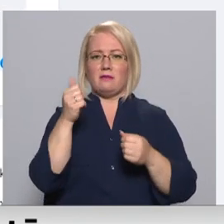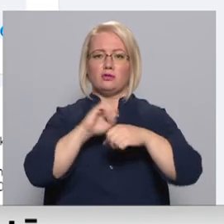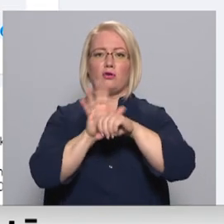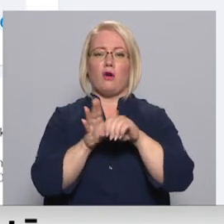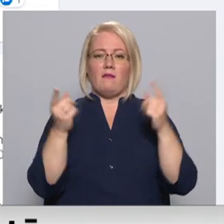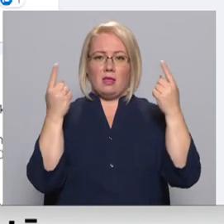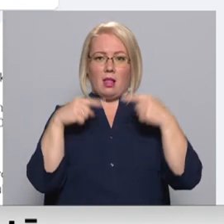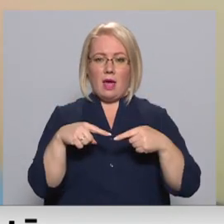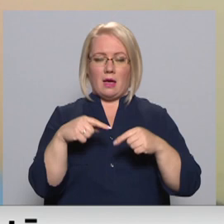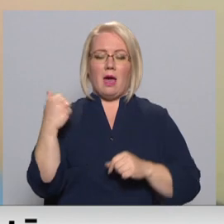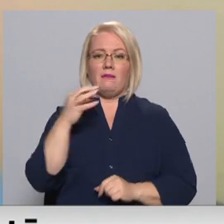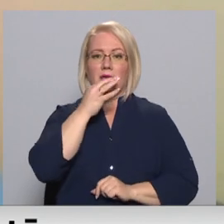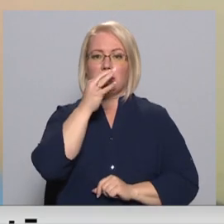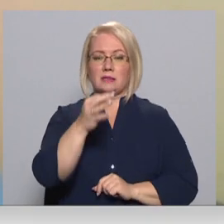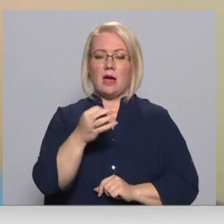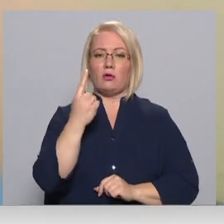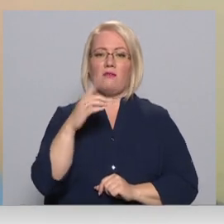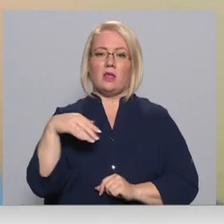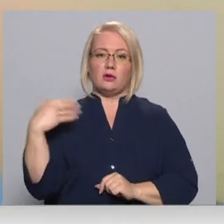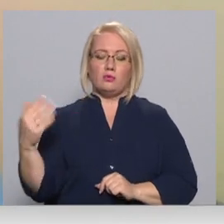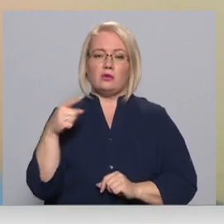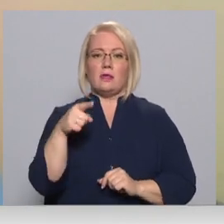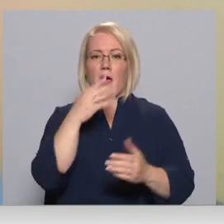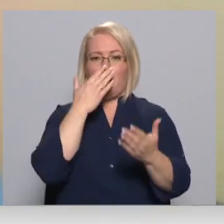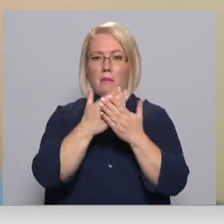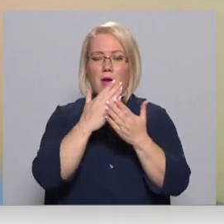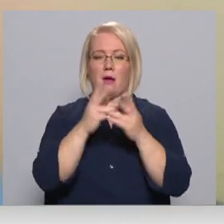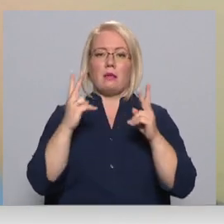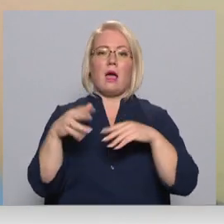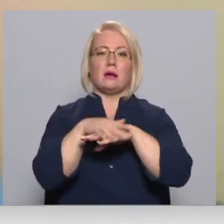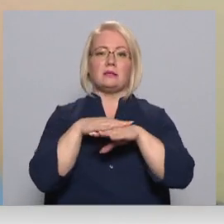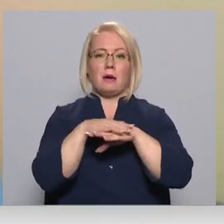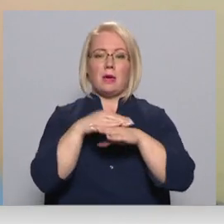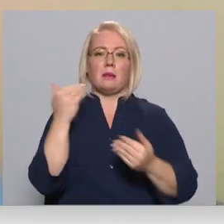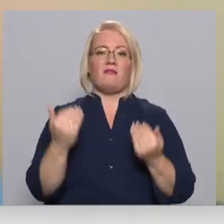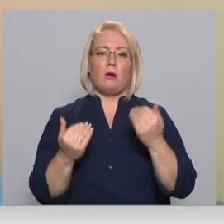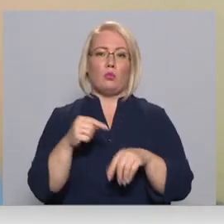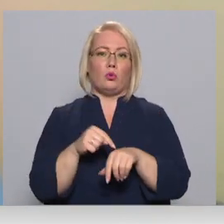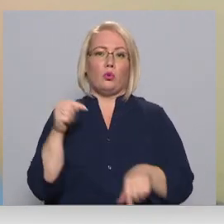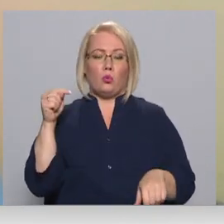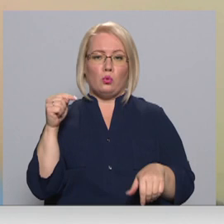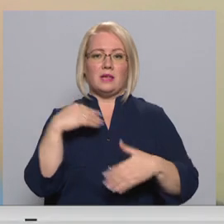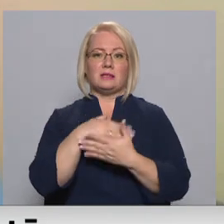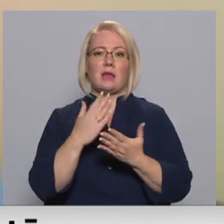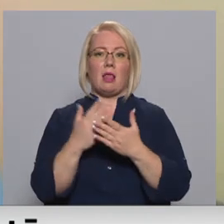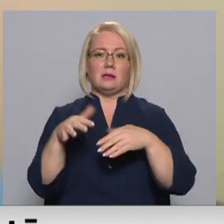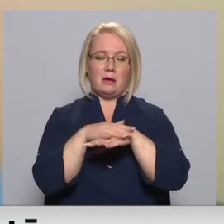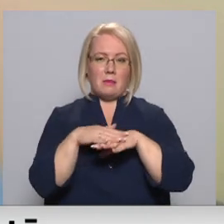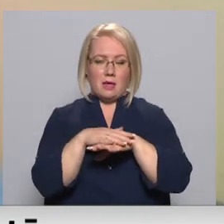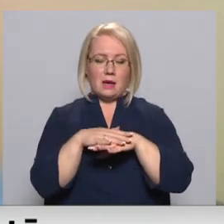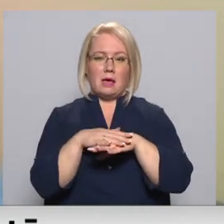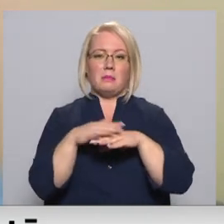No vienas puses tā ļoti labi atspoguļo, kā sabiedrība šobrīd varbūt arī jūtas vismas daļa sabiedrības,